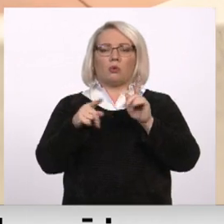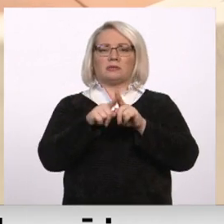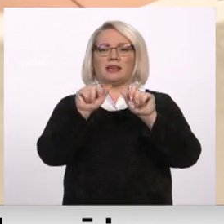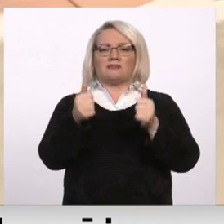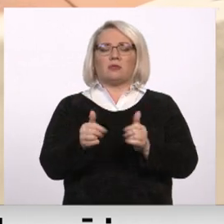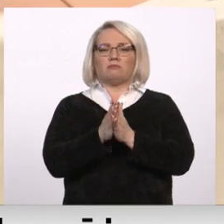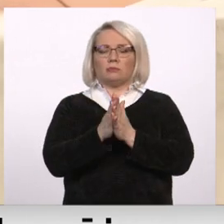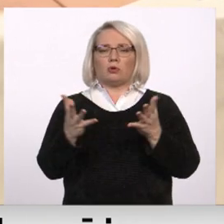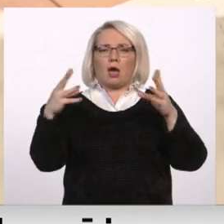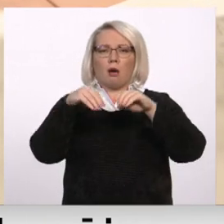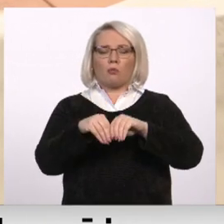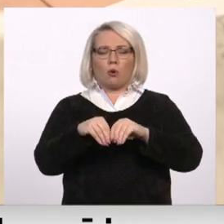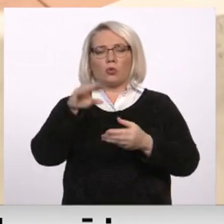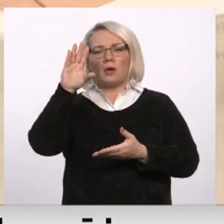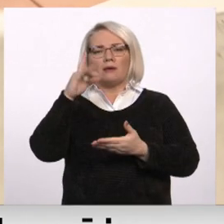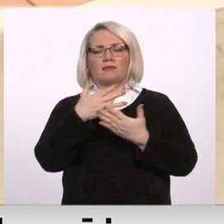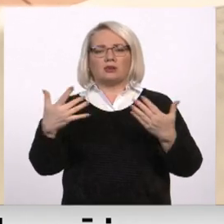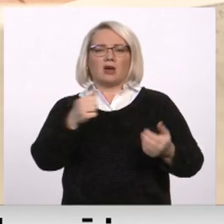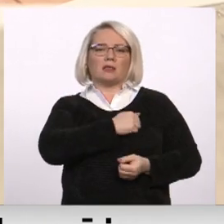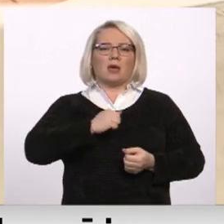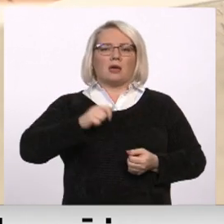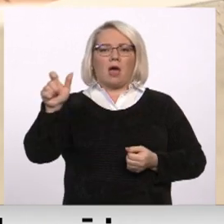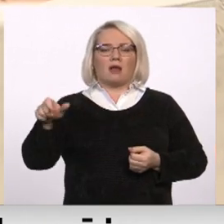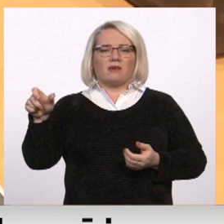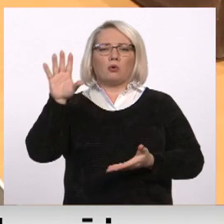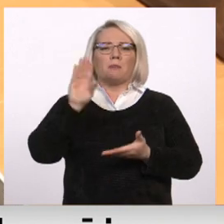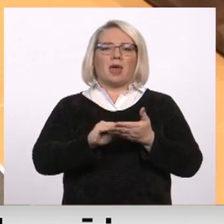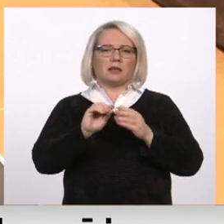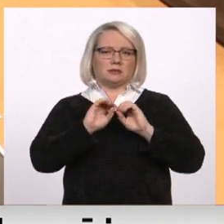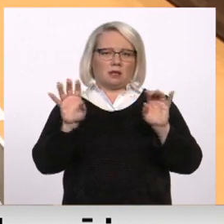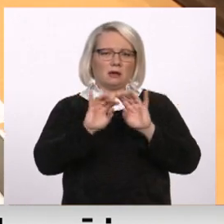apkopotietiks karavīru pieredzes stāsti. Dāca Siliņa, Kristaps Dravenieks, Vidzemstelvīzija.